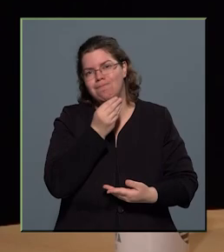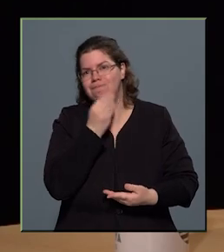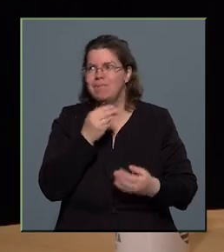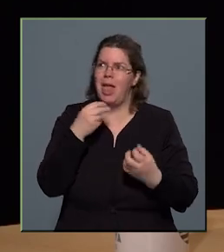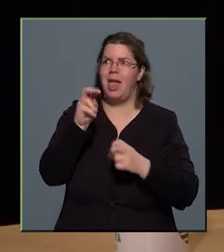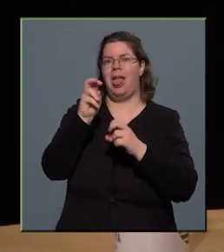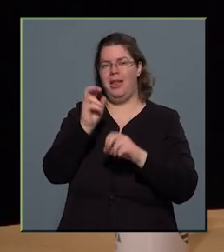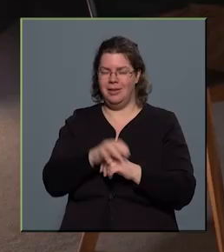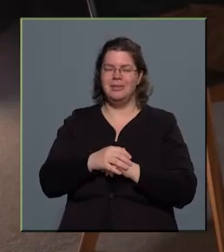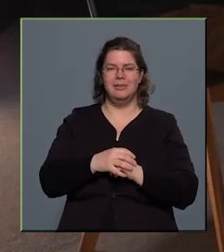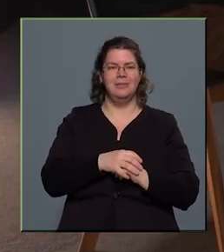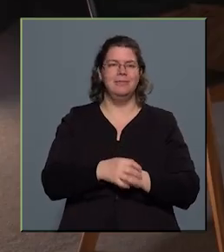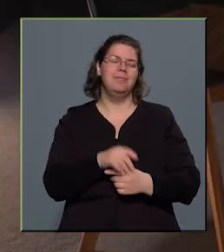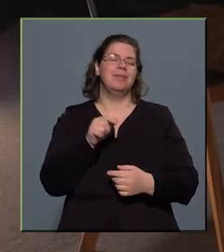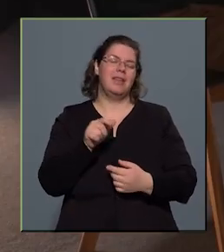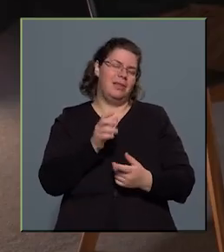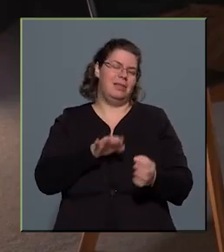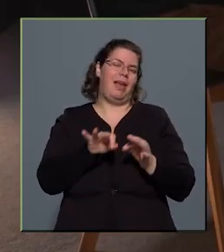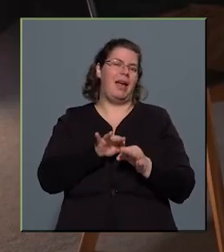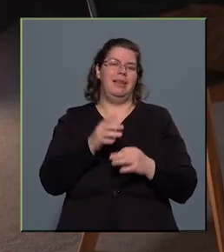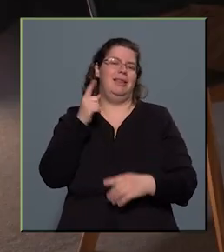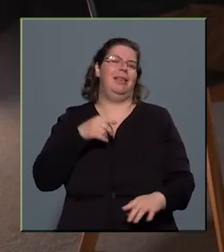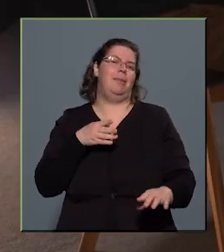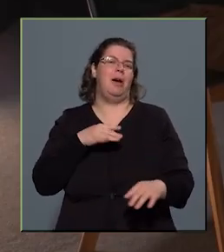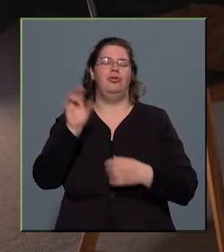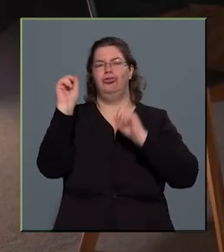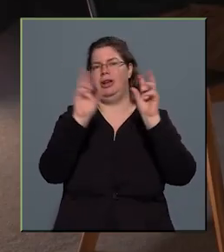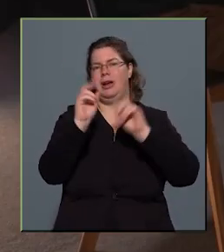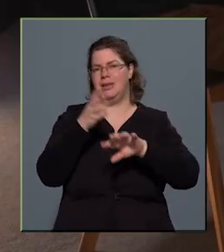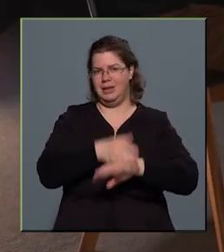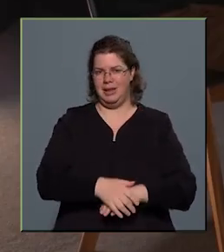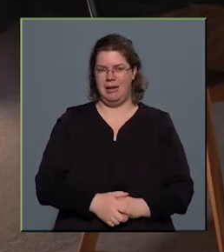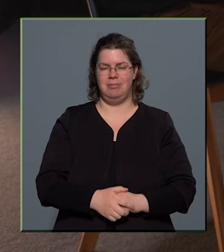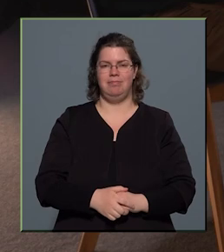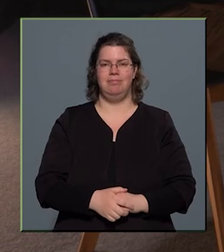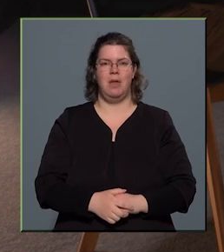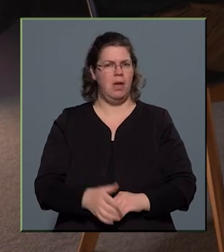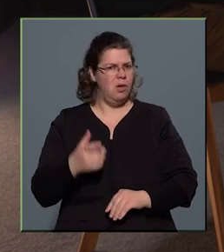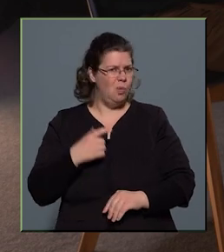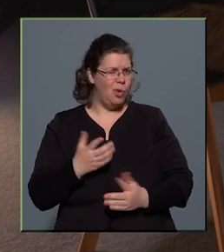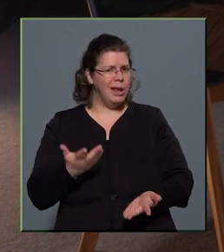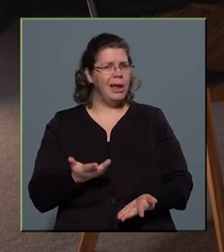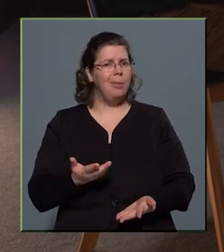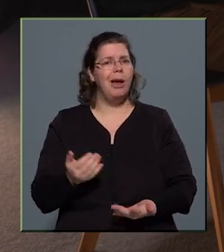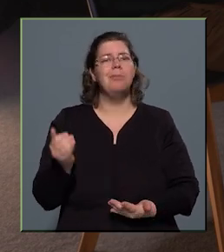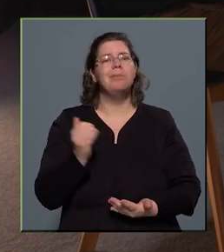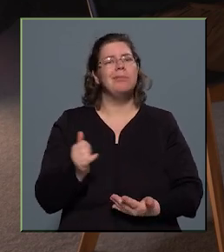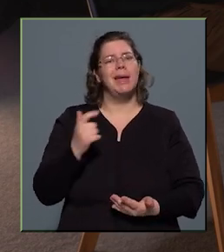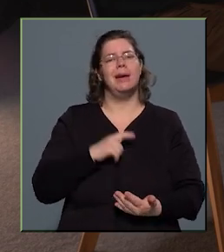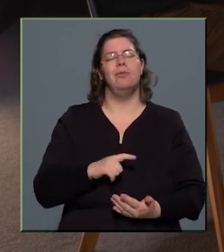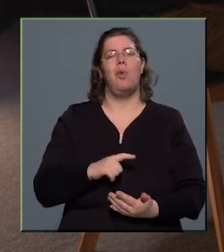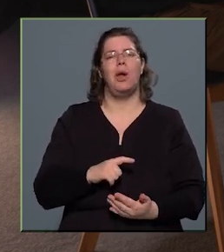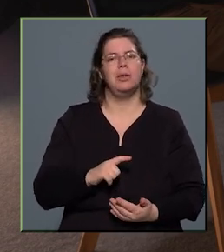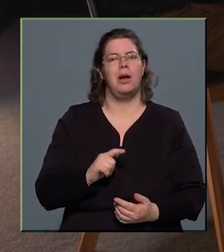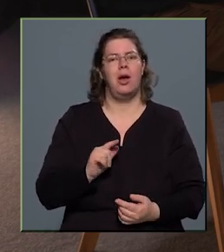érdeklődését, az egész téma és a csillagászat iránt. Voltak éppen, melyek voltak azok